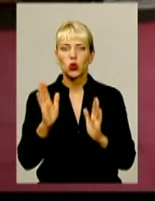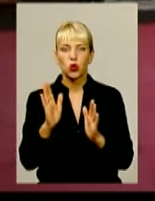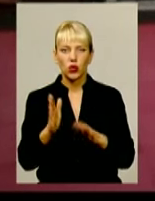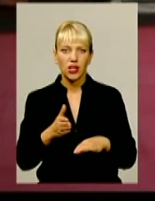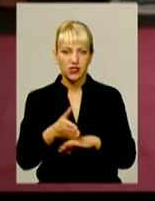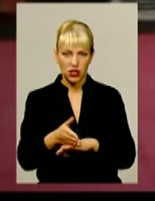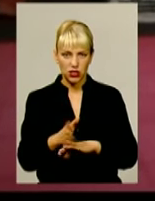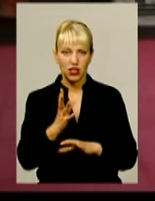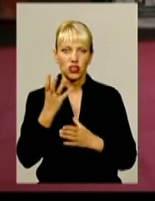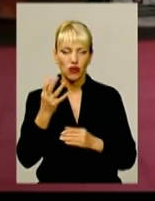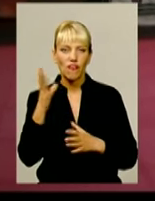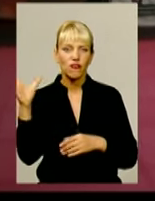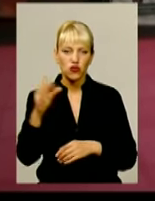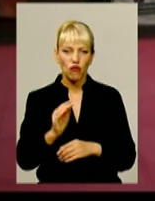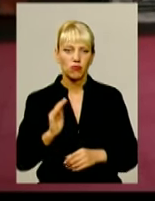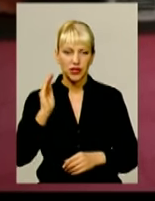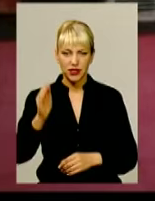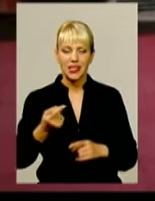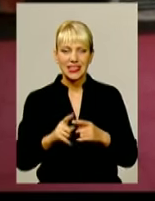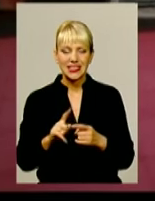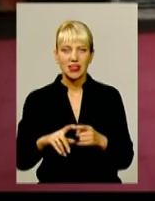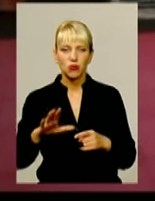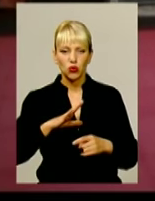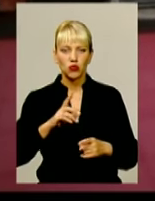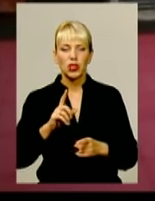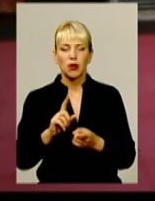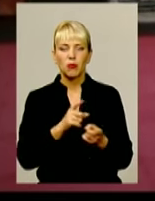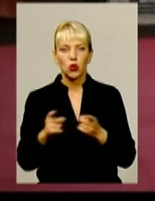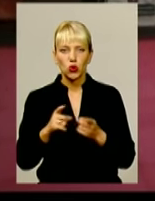впереді. Цей старт був підготовчим етапом до чемпіонатів Європи та світу.